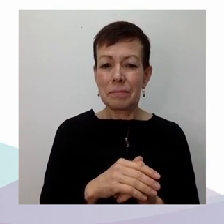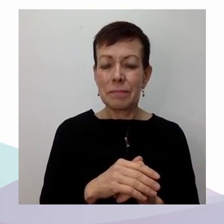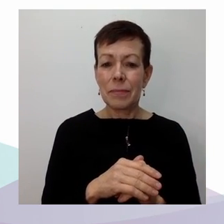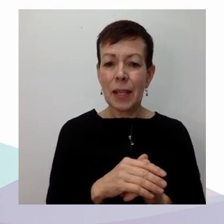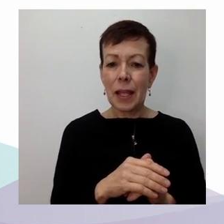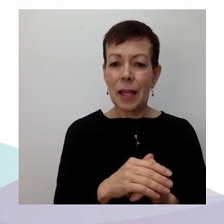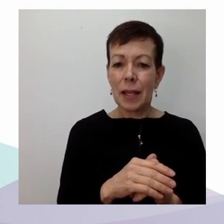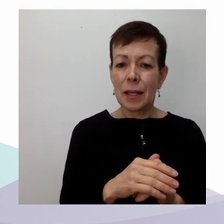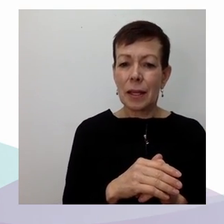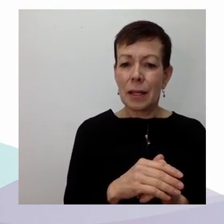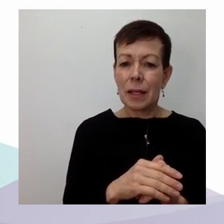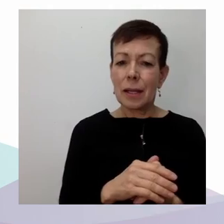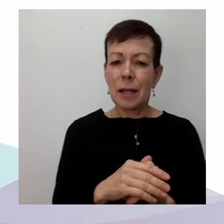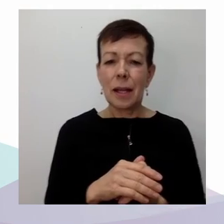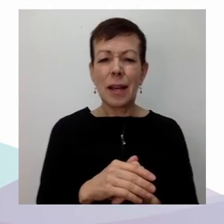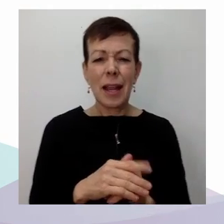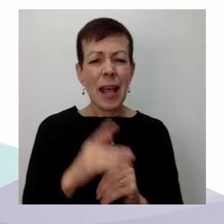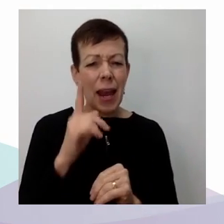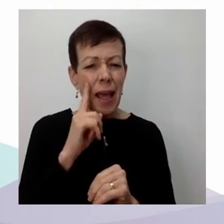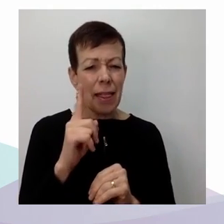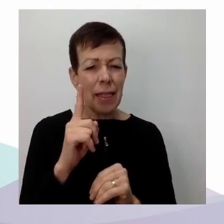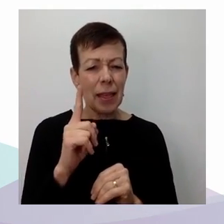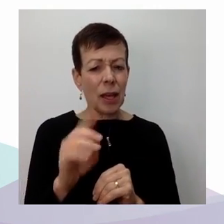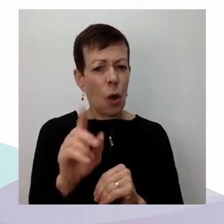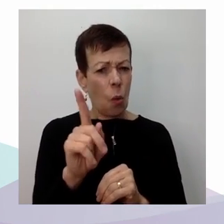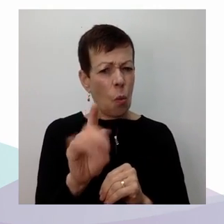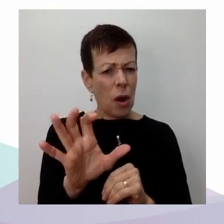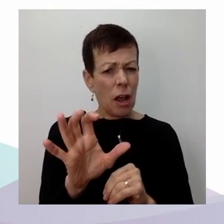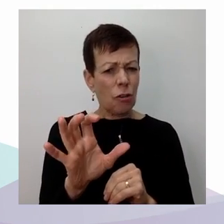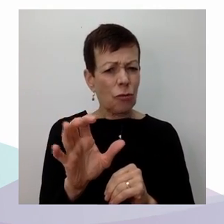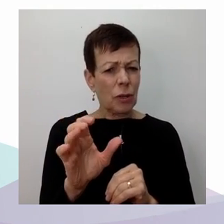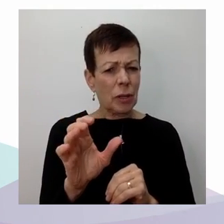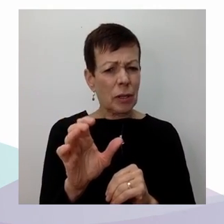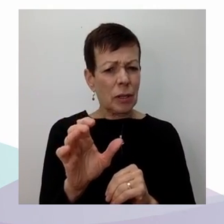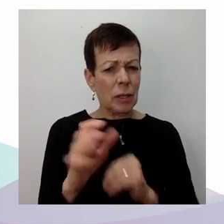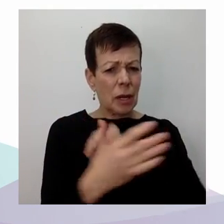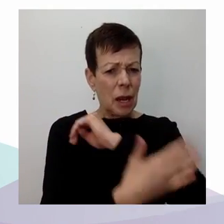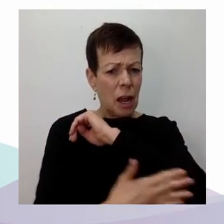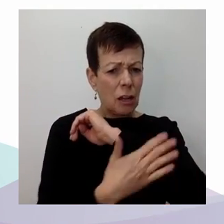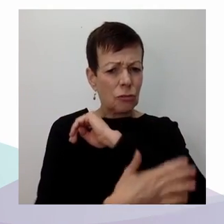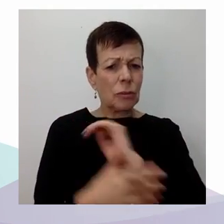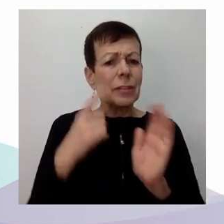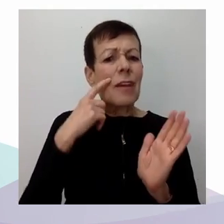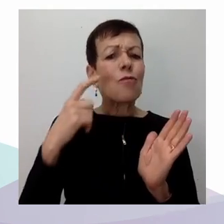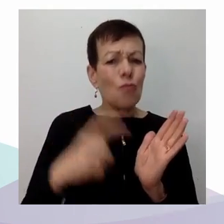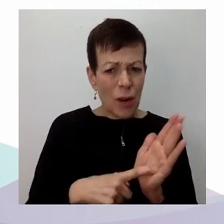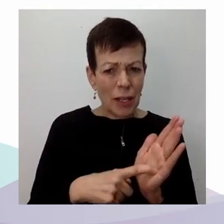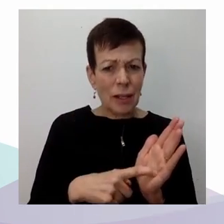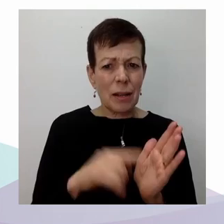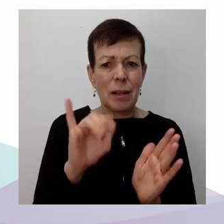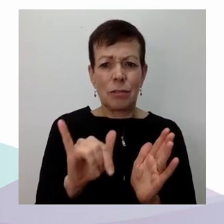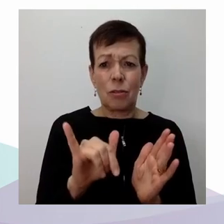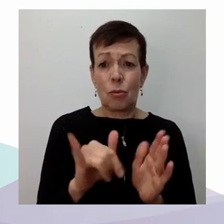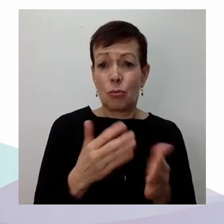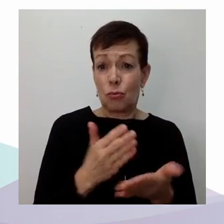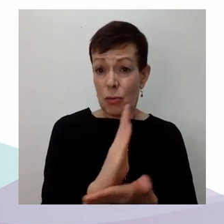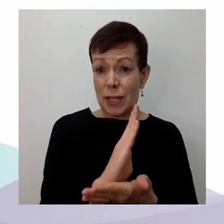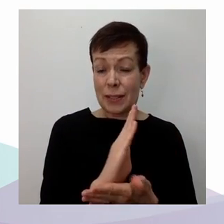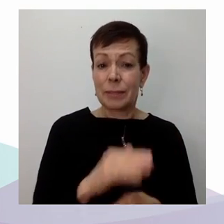n'est pas des phénomènes qui sont marginaux. OK, merci. Autre question. Que pensez-vous,